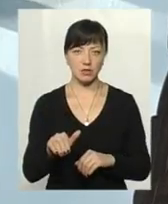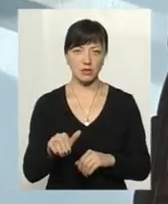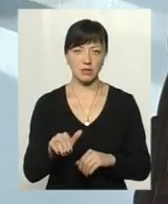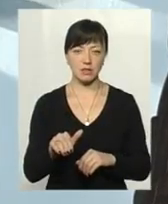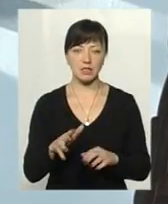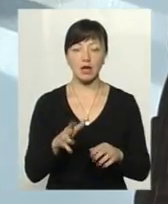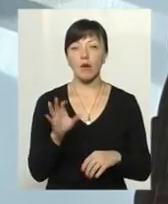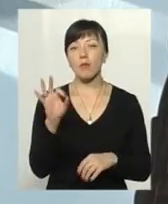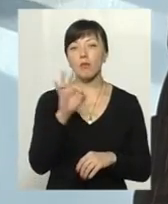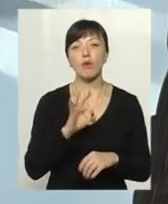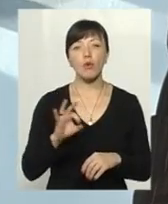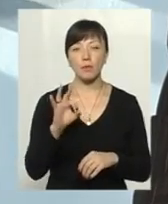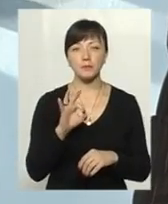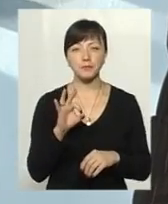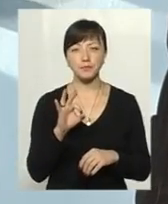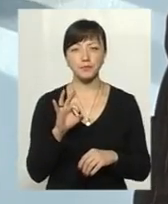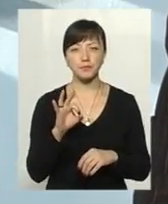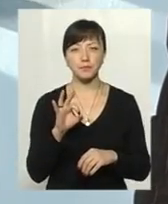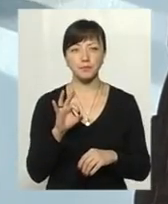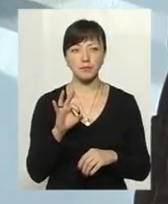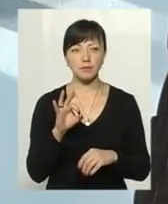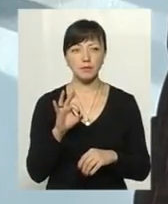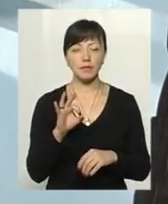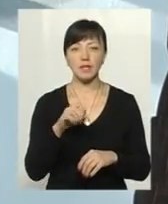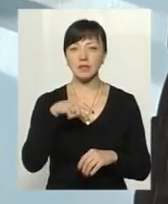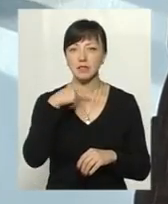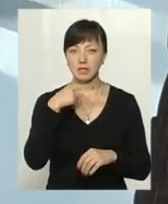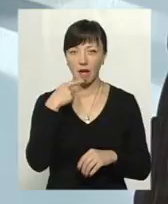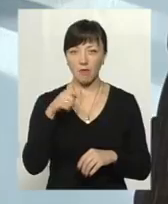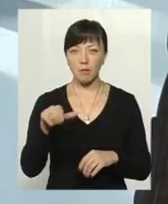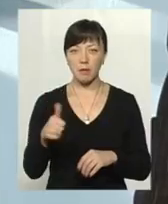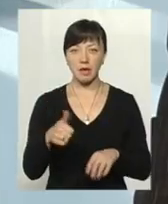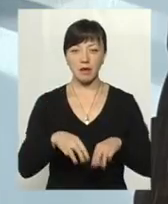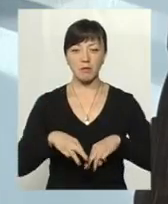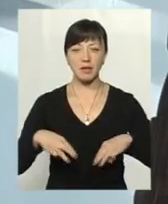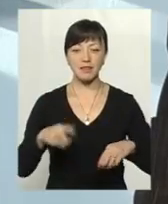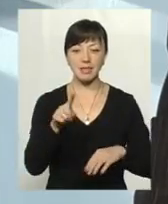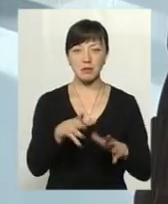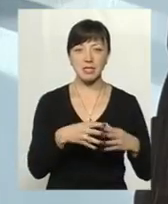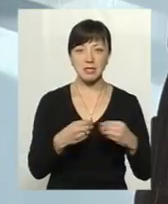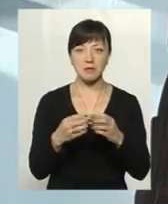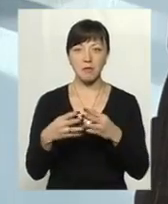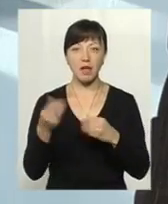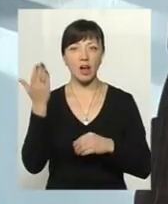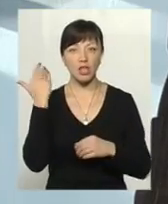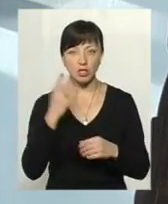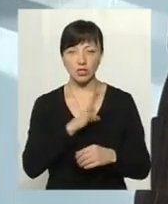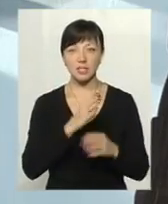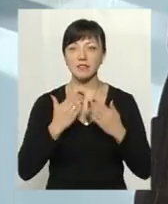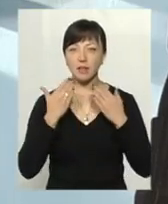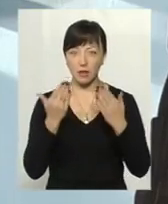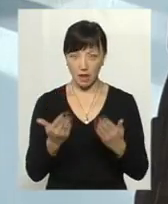Що стосується те, що зазначив прем'єр-міністр, тих домогосподарств, які раніше зверталися